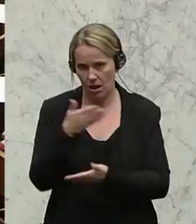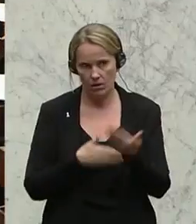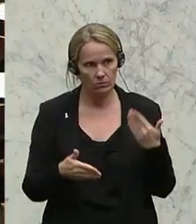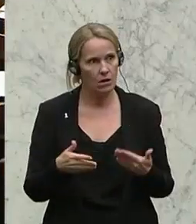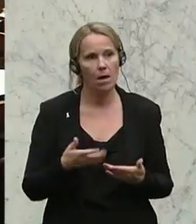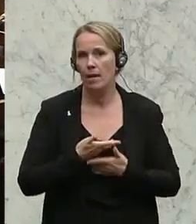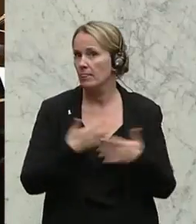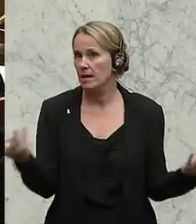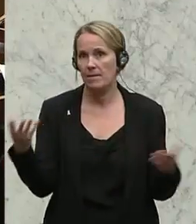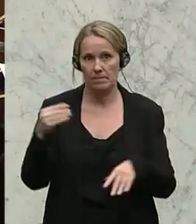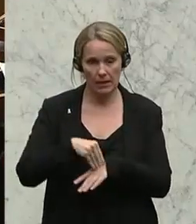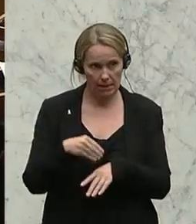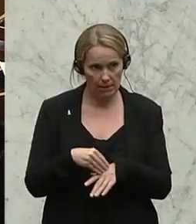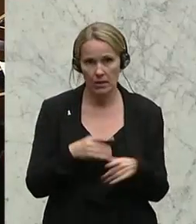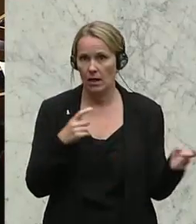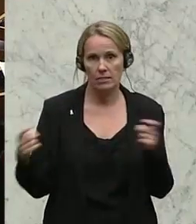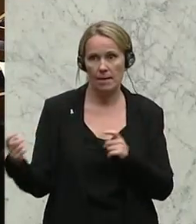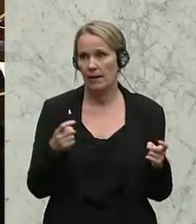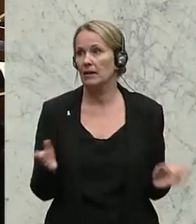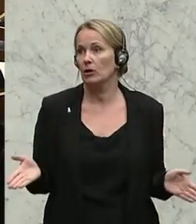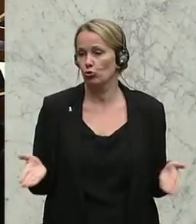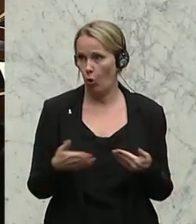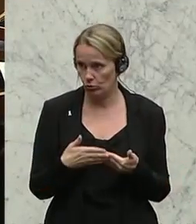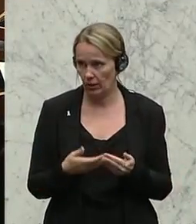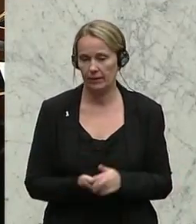Allerdings niemand mehr zu Wort gemeldet, Debatte geschlossen.